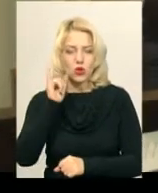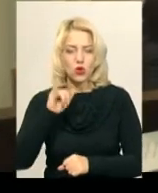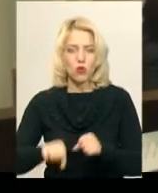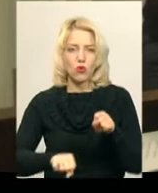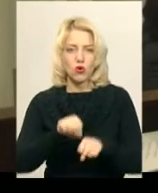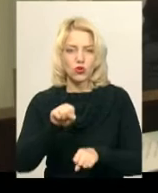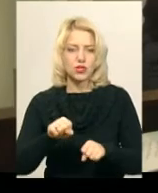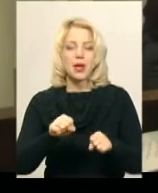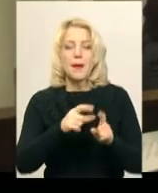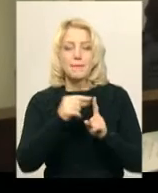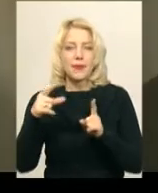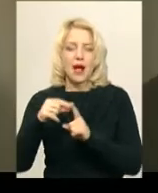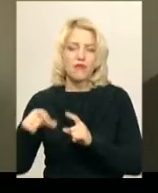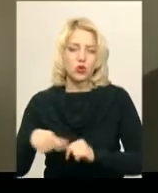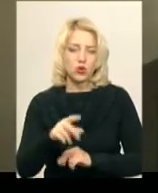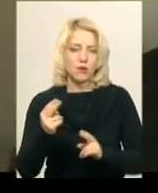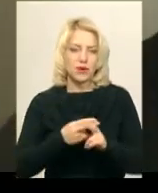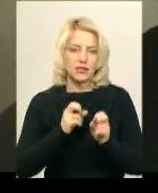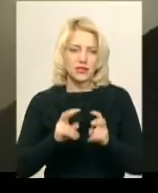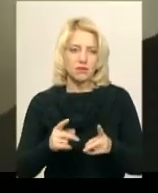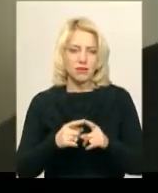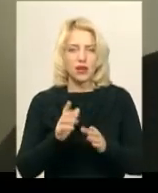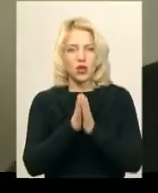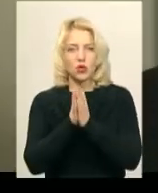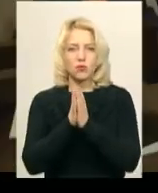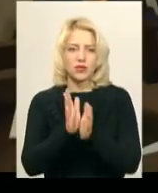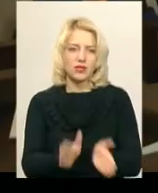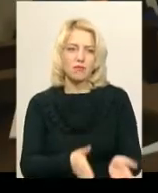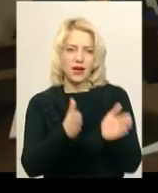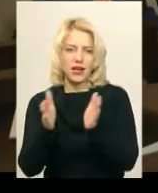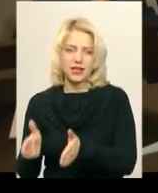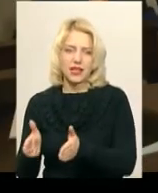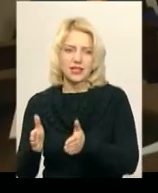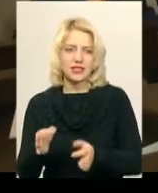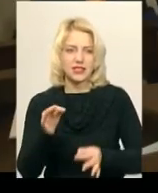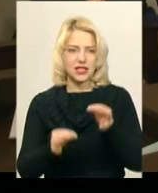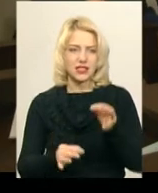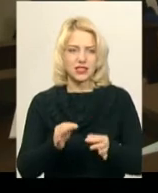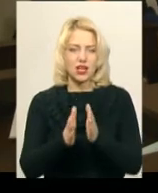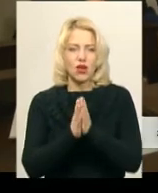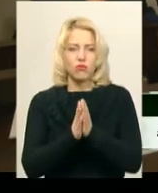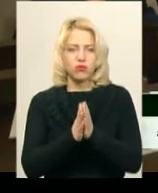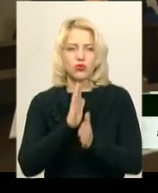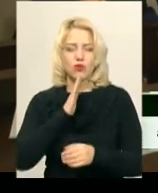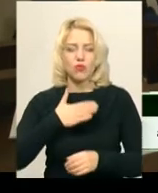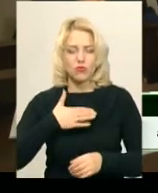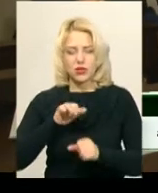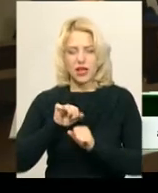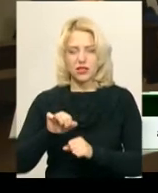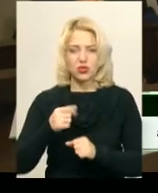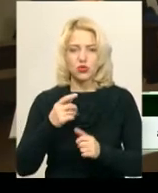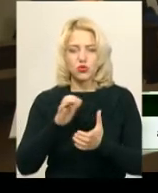дорожньої безпеки Романа Миколаєва, висунув клопотання про перенесення засідання. Прошу забезпечити мені захисне поможливості